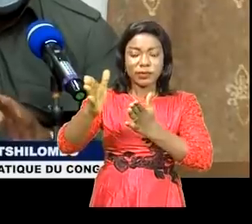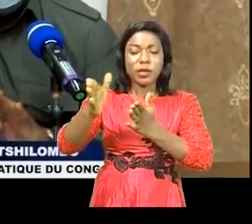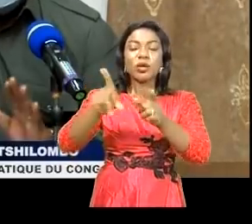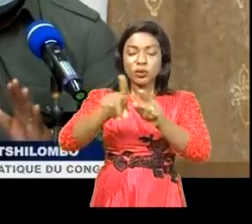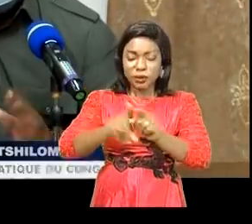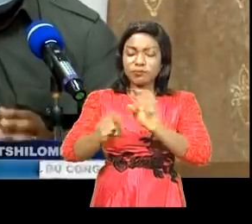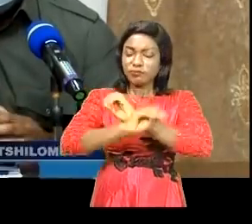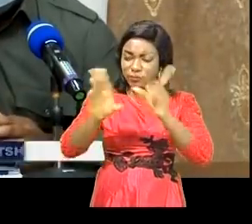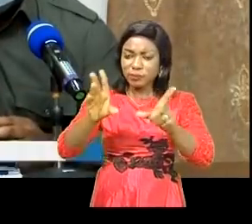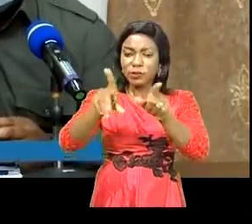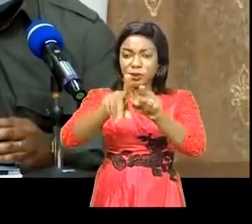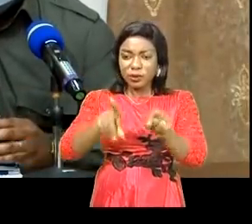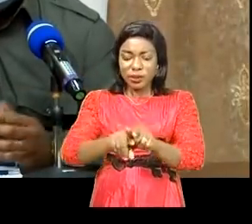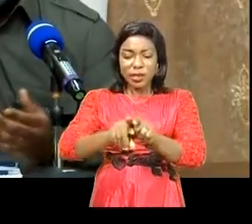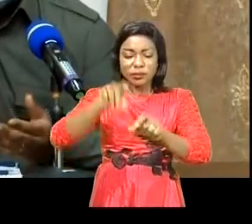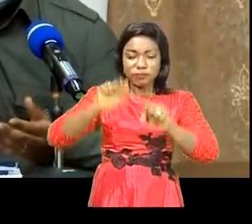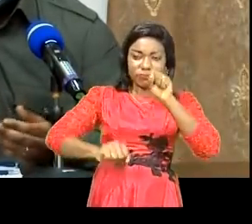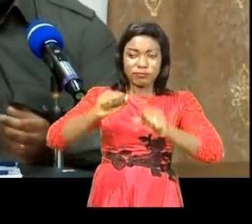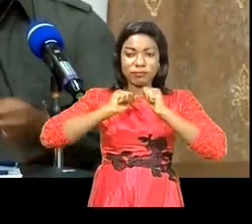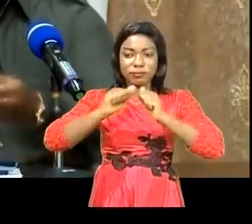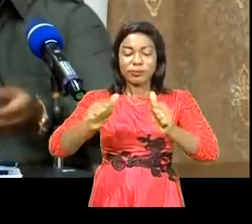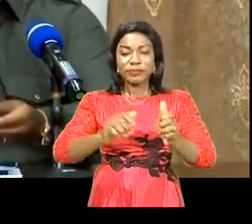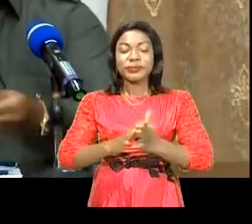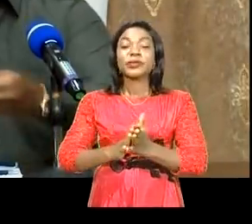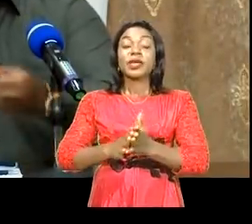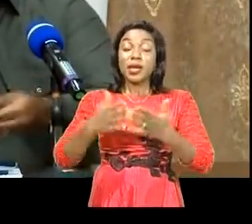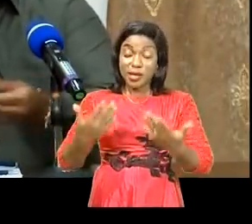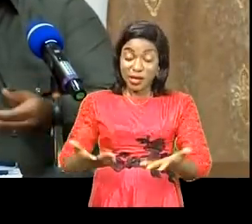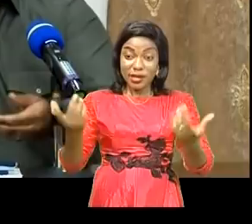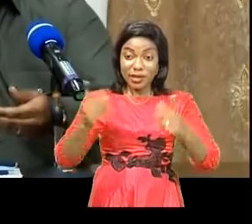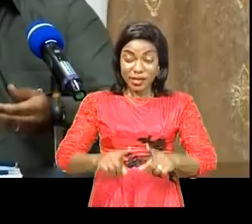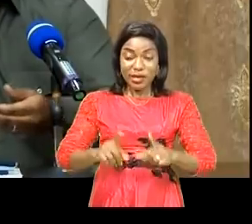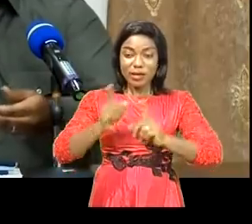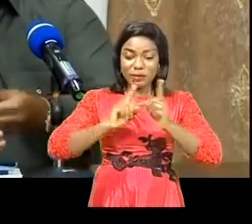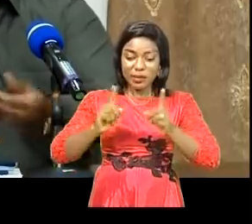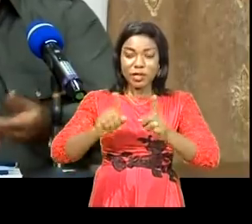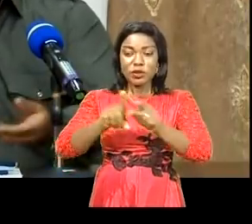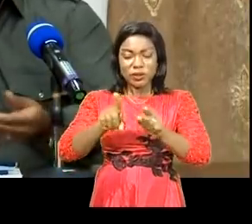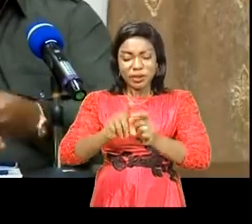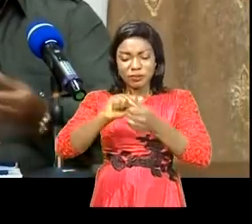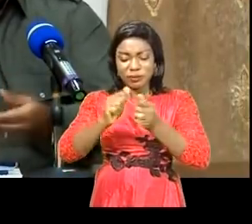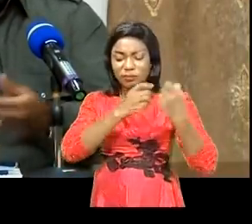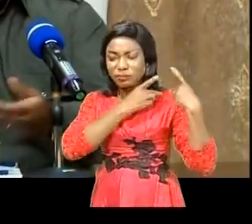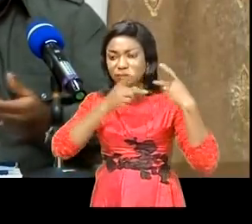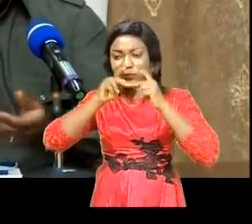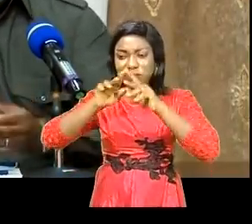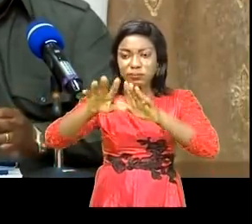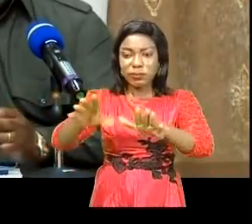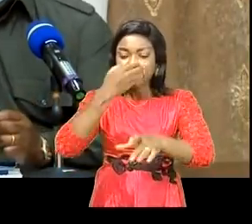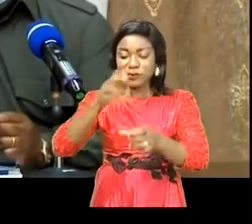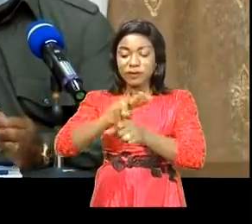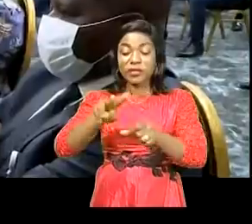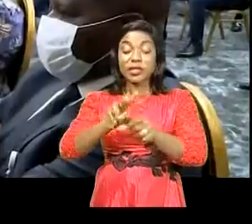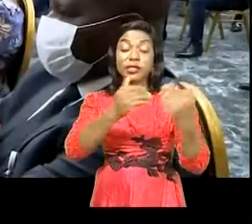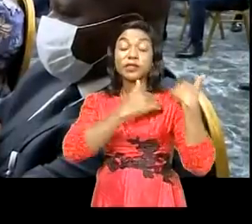et qui ne nécessite aucune contestation. Préoccupés par la récrudescence de la pandémie des Covid-19, les chefs de l'État